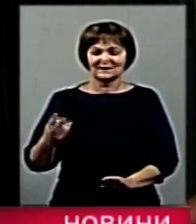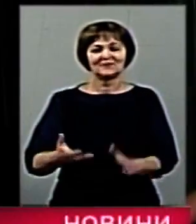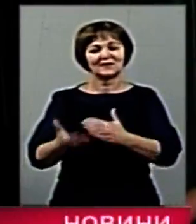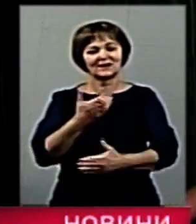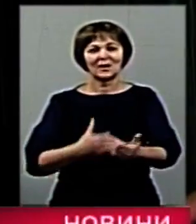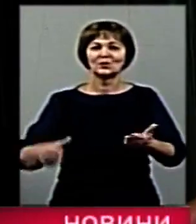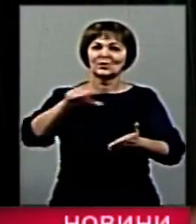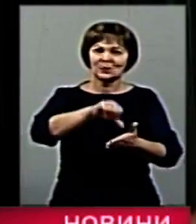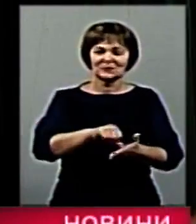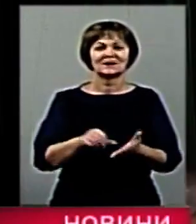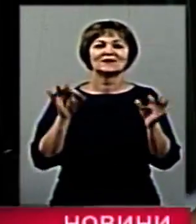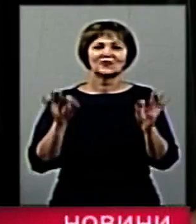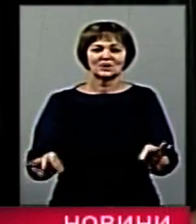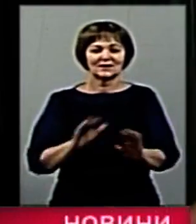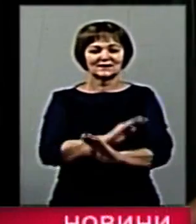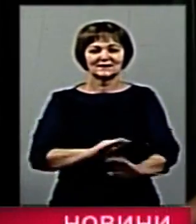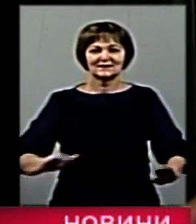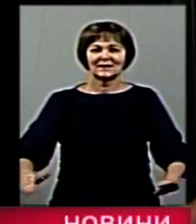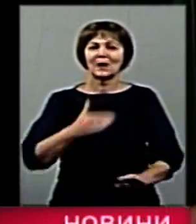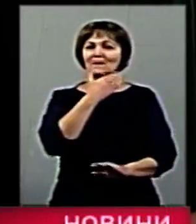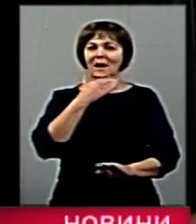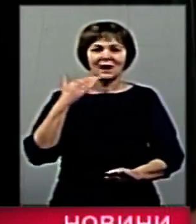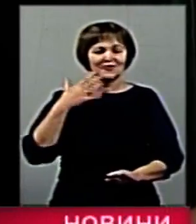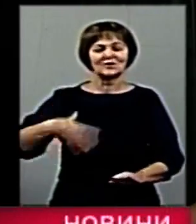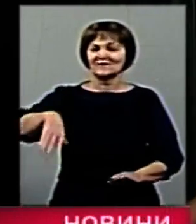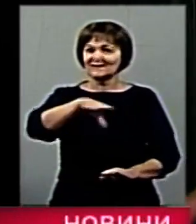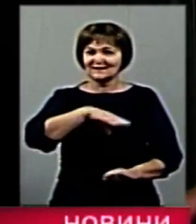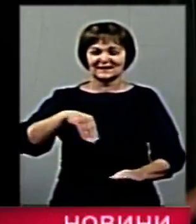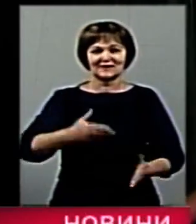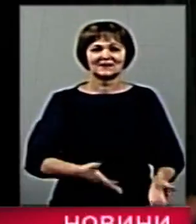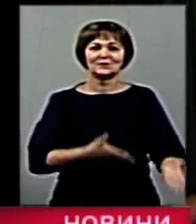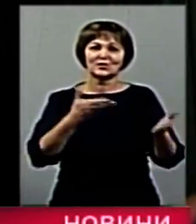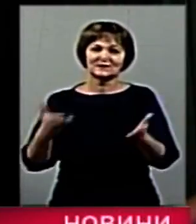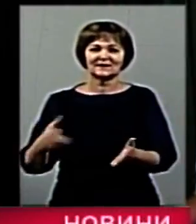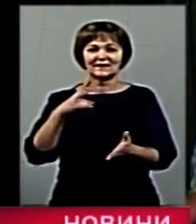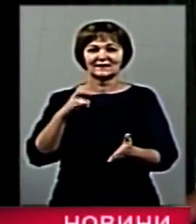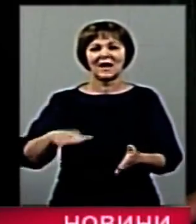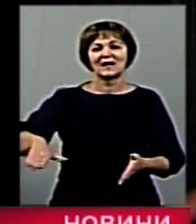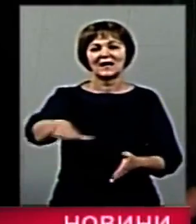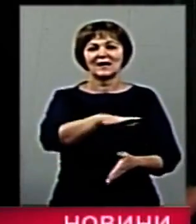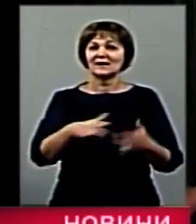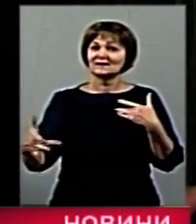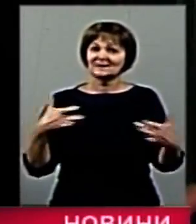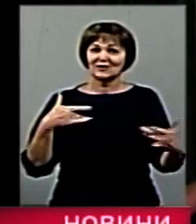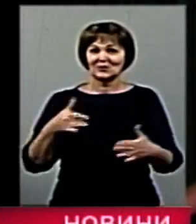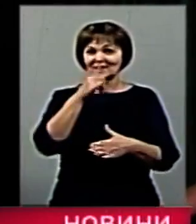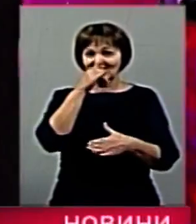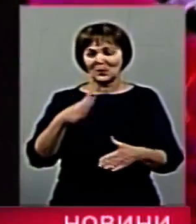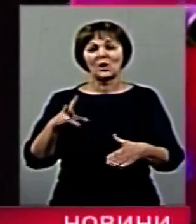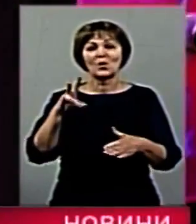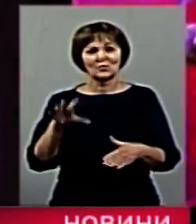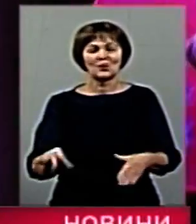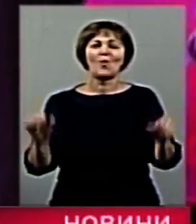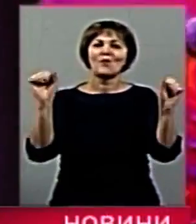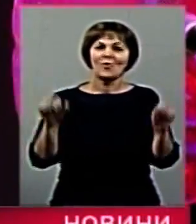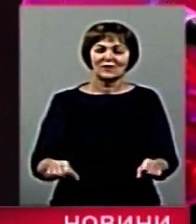участь. Звичайно, діток багато, всіх на сцену запросити ми не можемо, але намагалися робити таким чином, чим було і весело, і поспівати, і потанцювати.